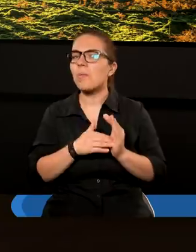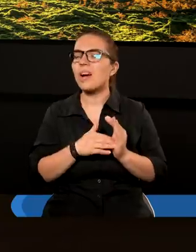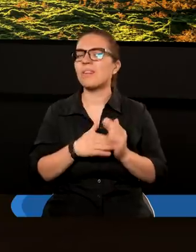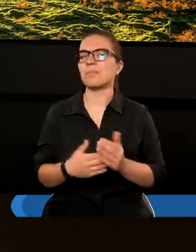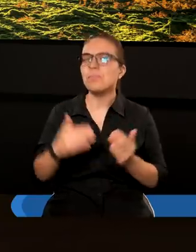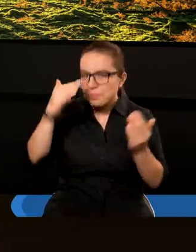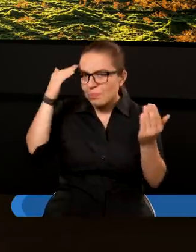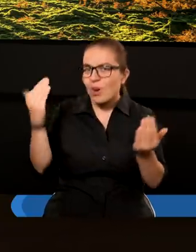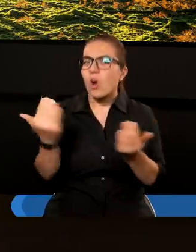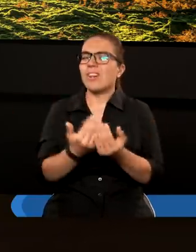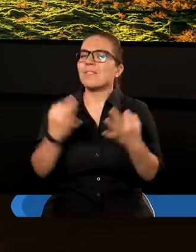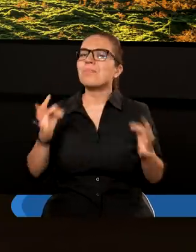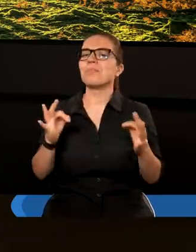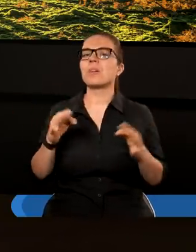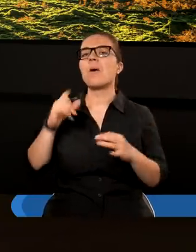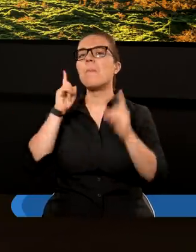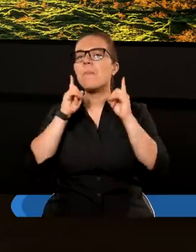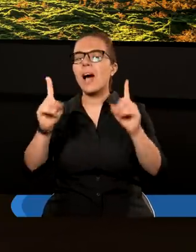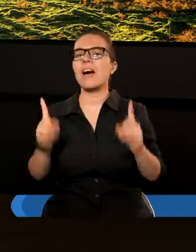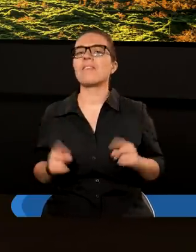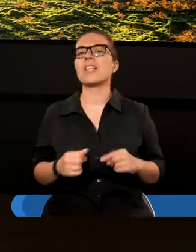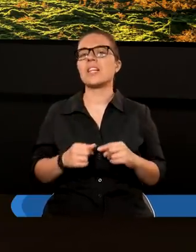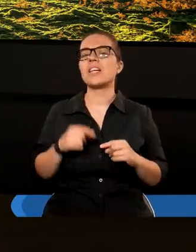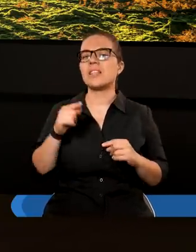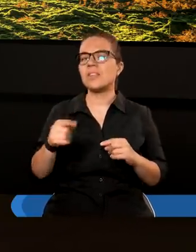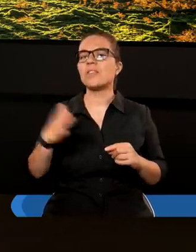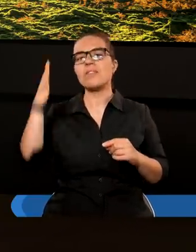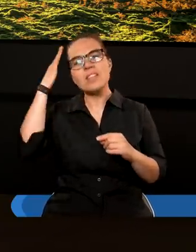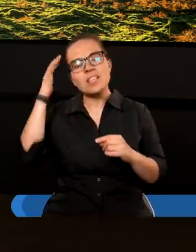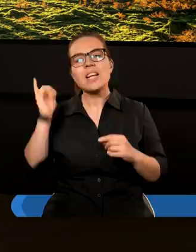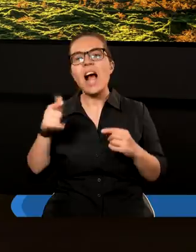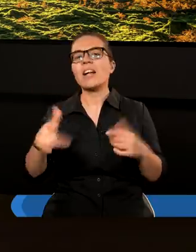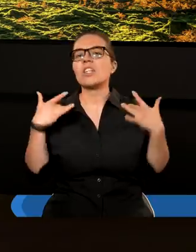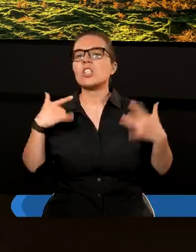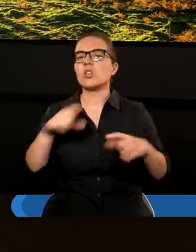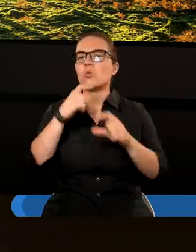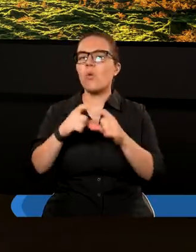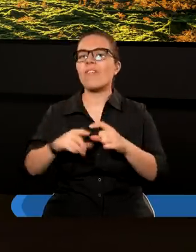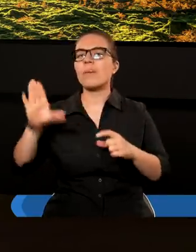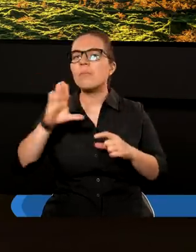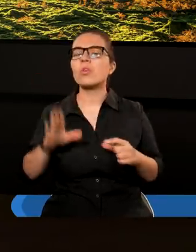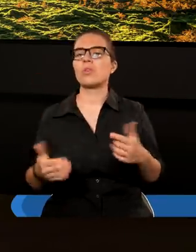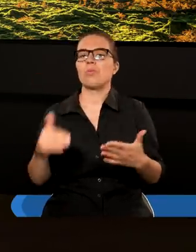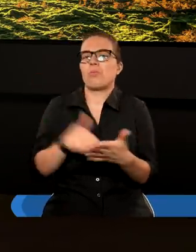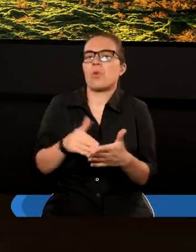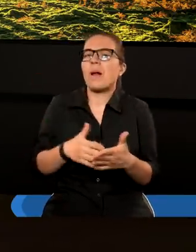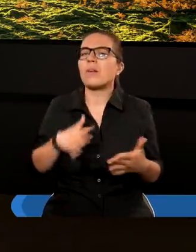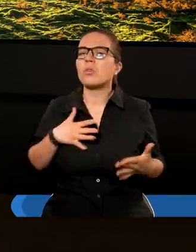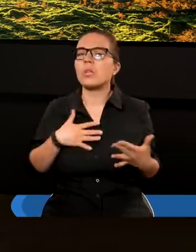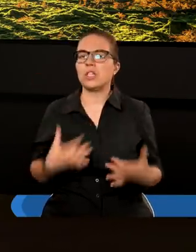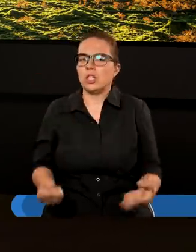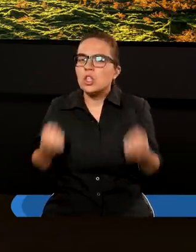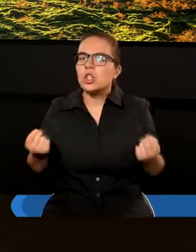poznania prawdy, potrzeba życia w zgodzie ze Słowem Bożym, potrzeba takiej duchowej siły,